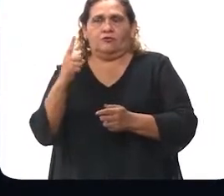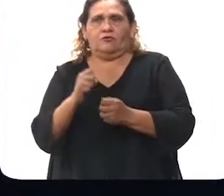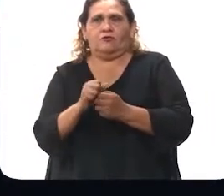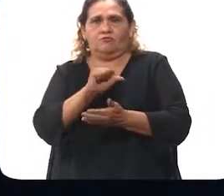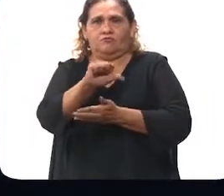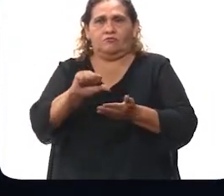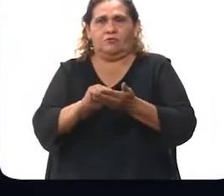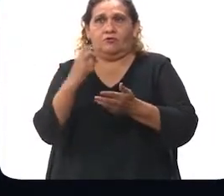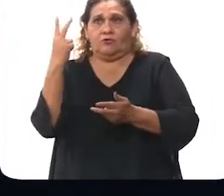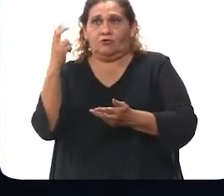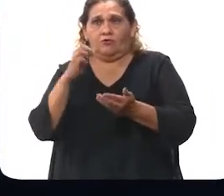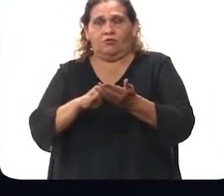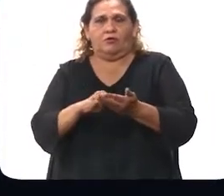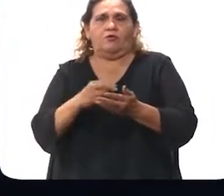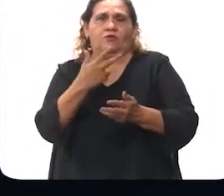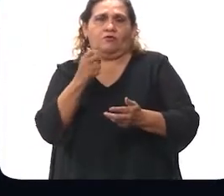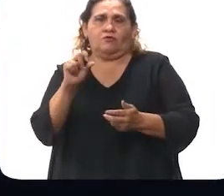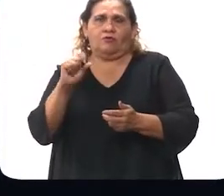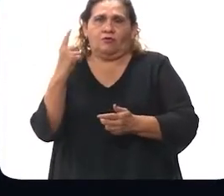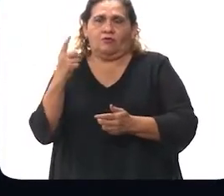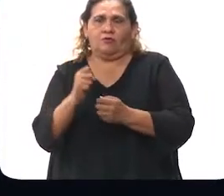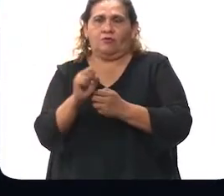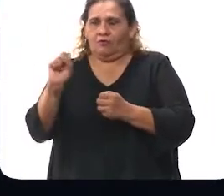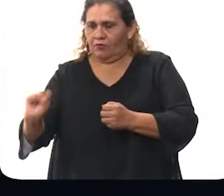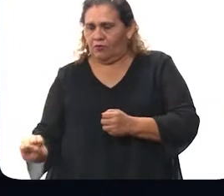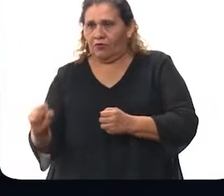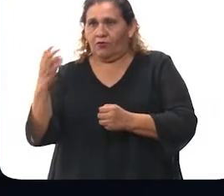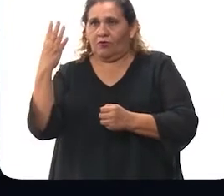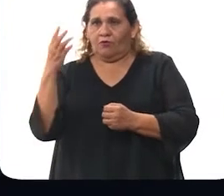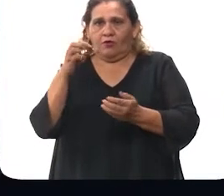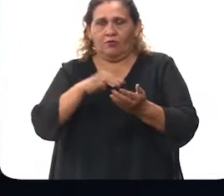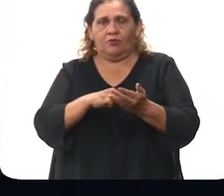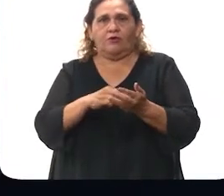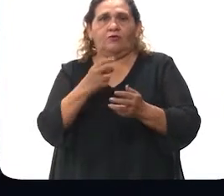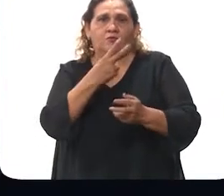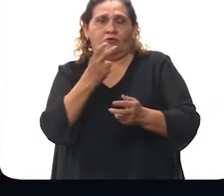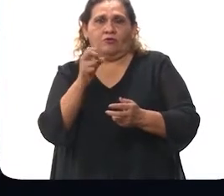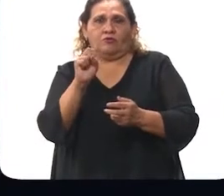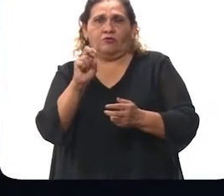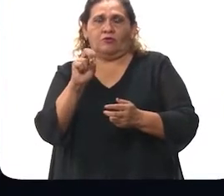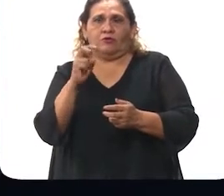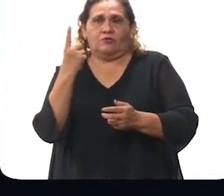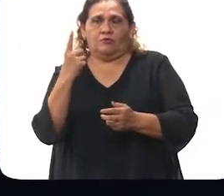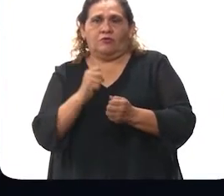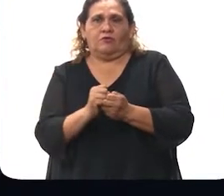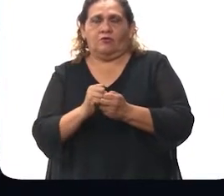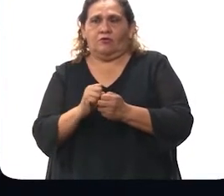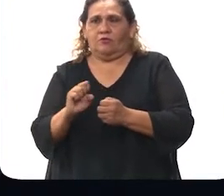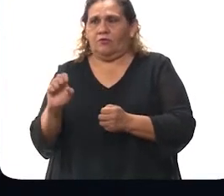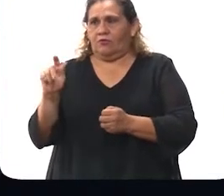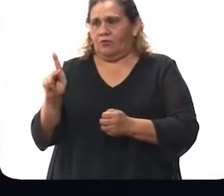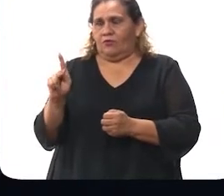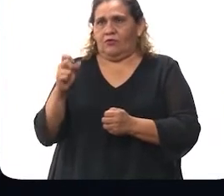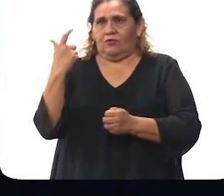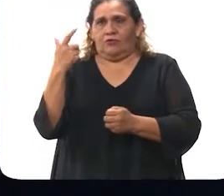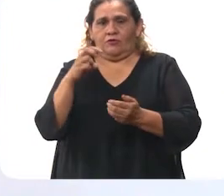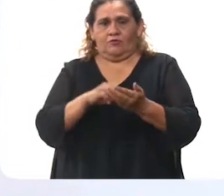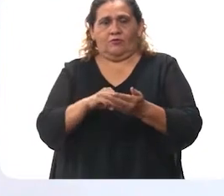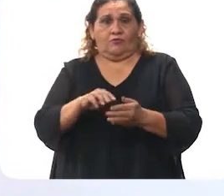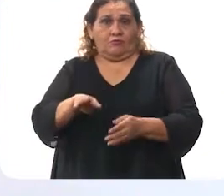91 jabove. Iax ancha stala miltio ietel kohanil iolat nakanilu presiono diabetes. Hats polo kil uveb auga